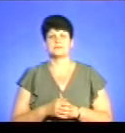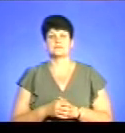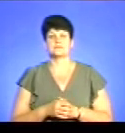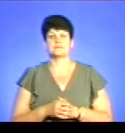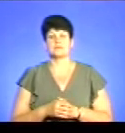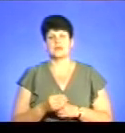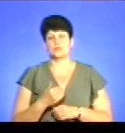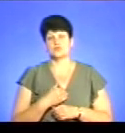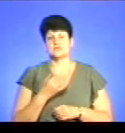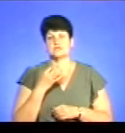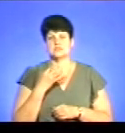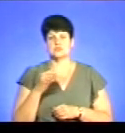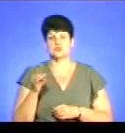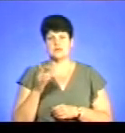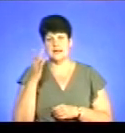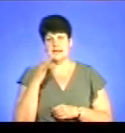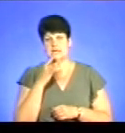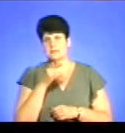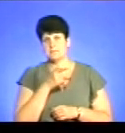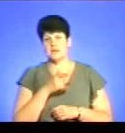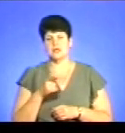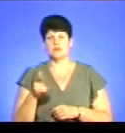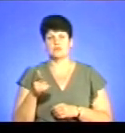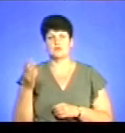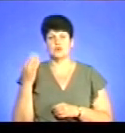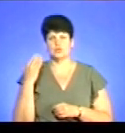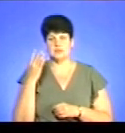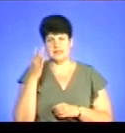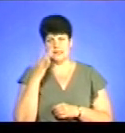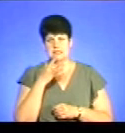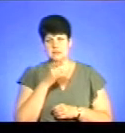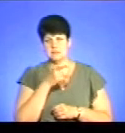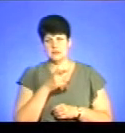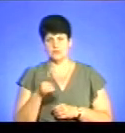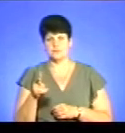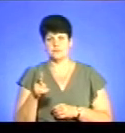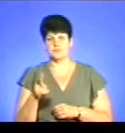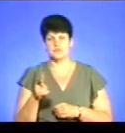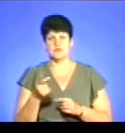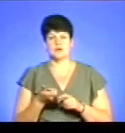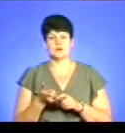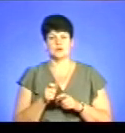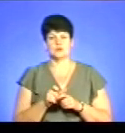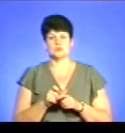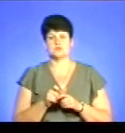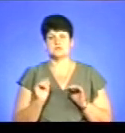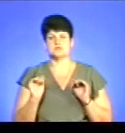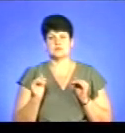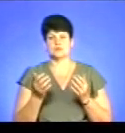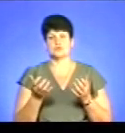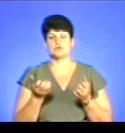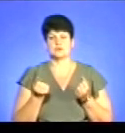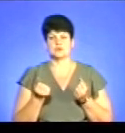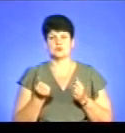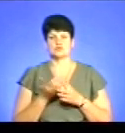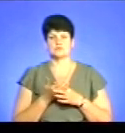Я хочу сказати, що на літній період, так як минулого літнього періоду, значно менше удержачів субсидії, ніж було